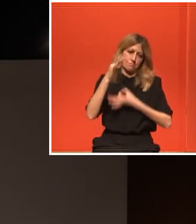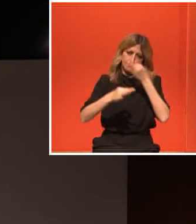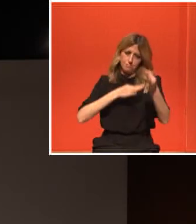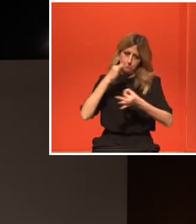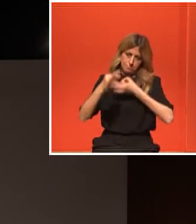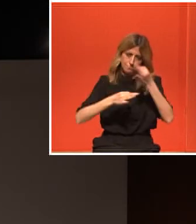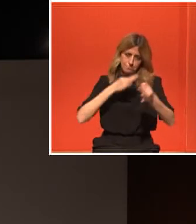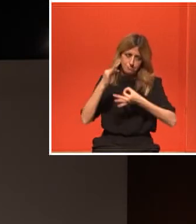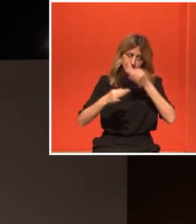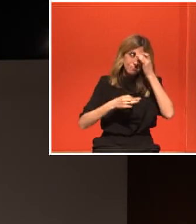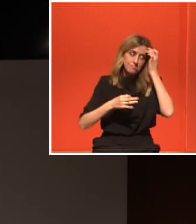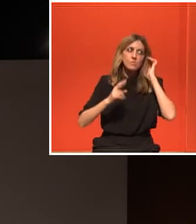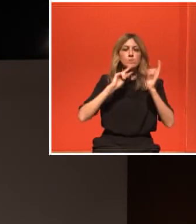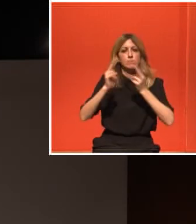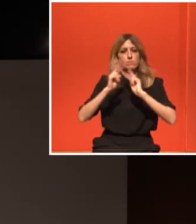νομίζω και με τις